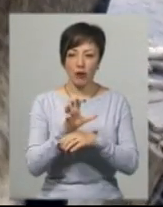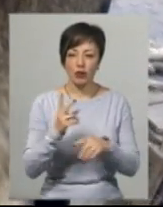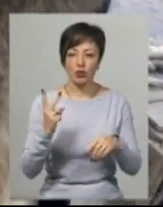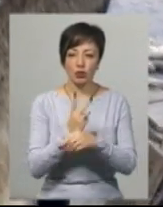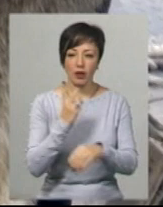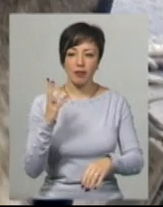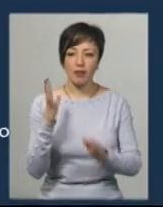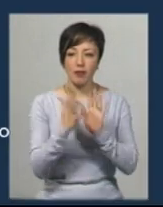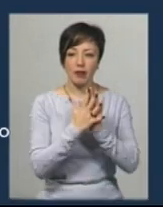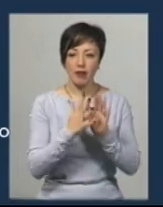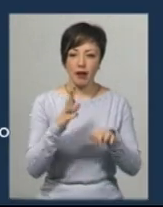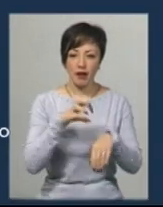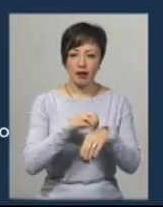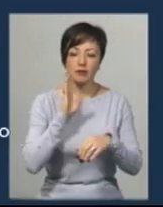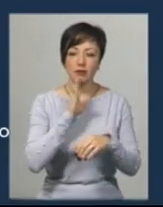вдруге нападає на матір.